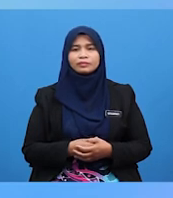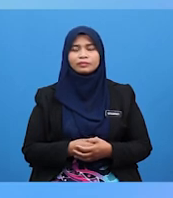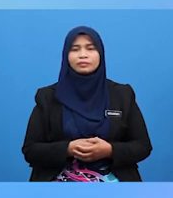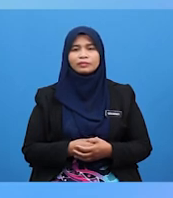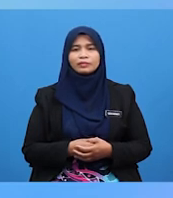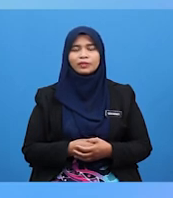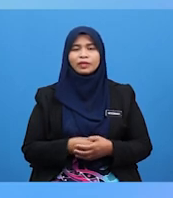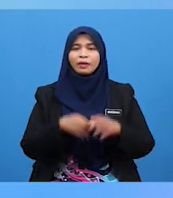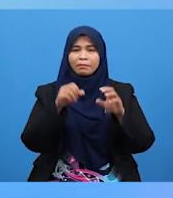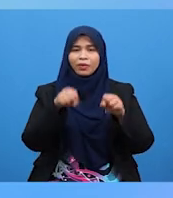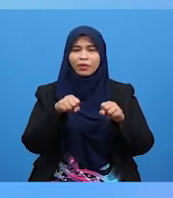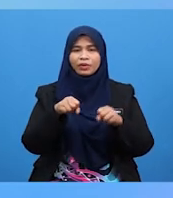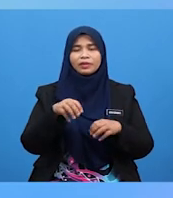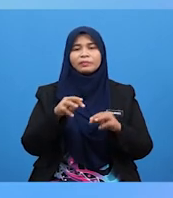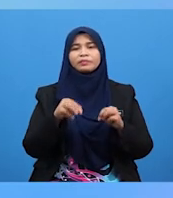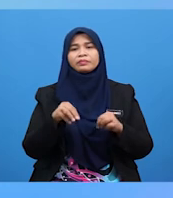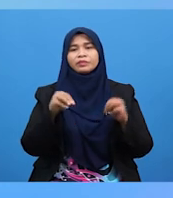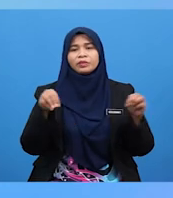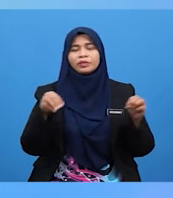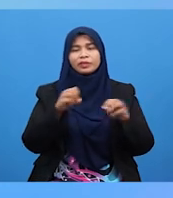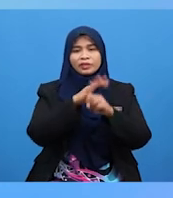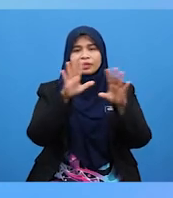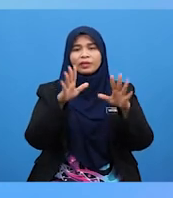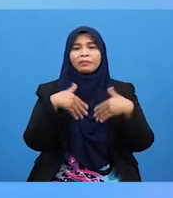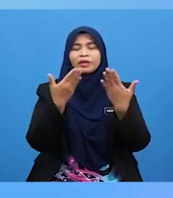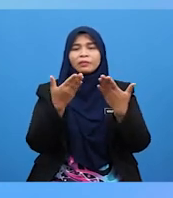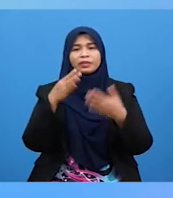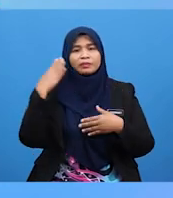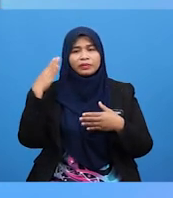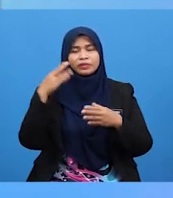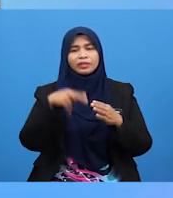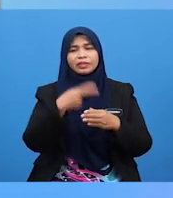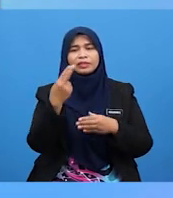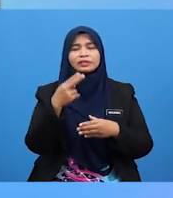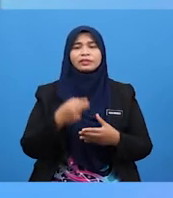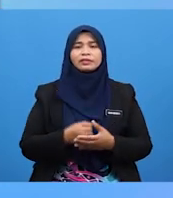Boleh Murid-Murid Terangkan Bagaimana Bunyi Terhasil